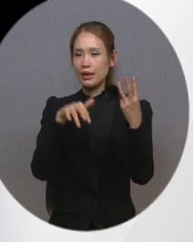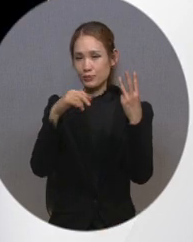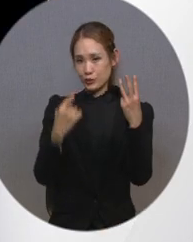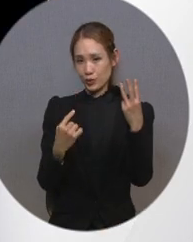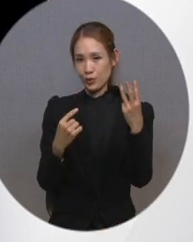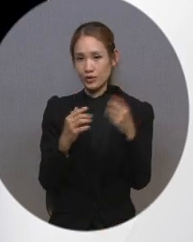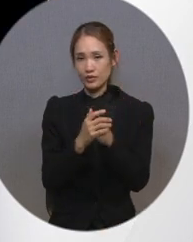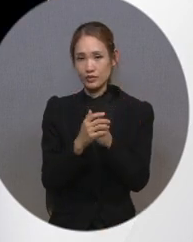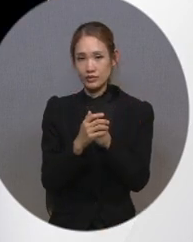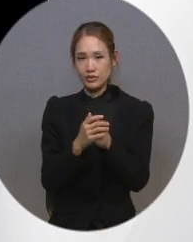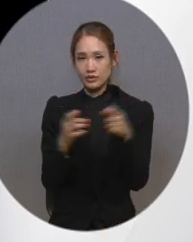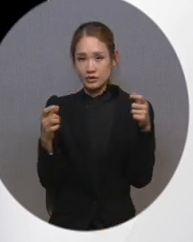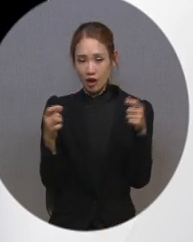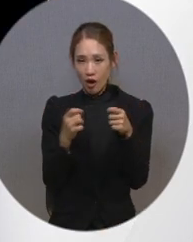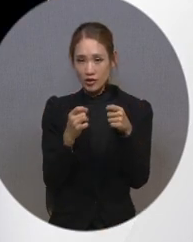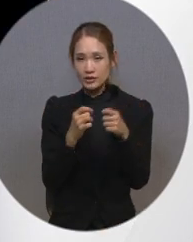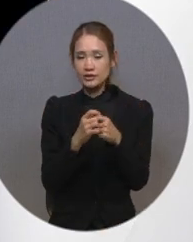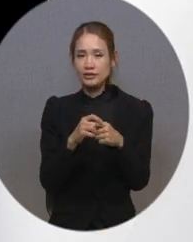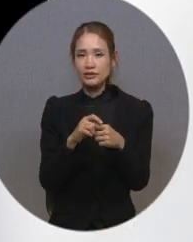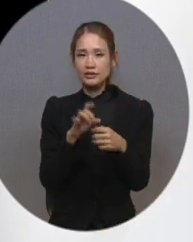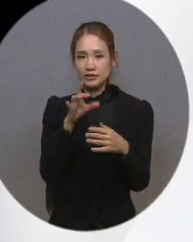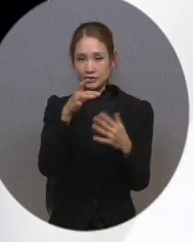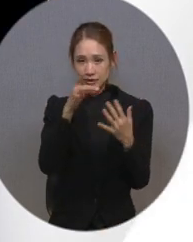접근성 설정에 진입한 뒤